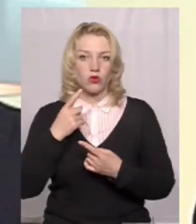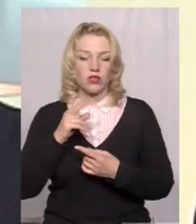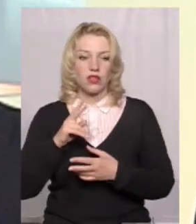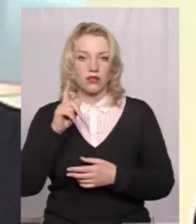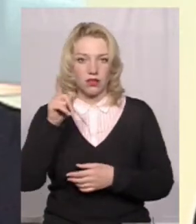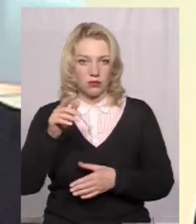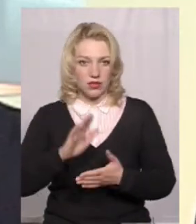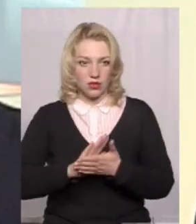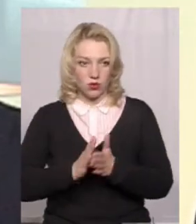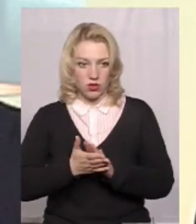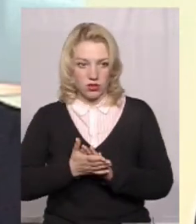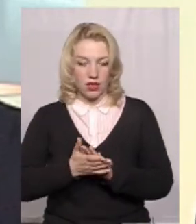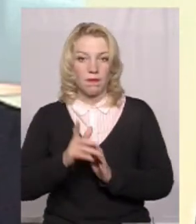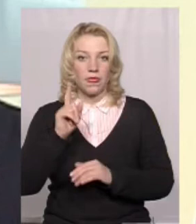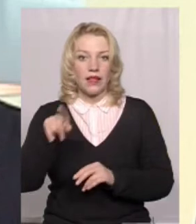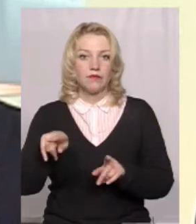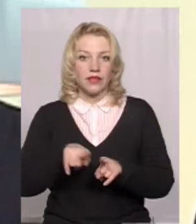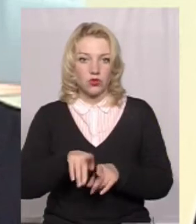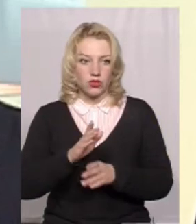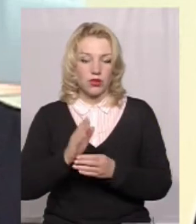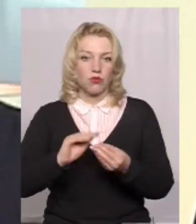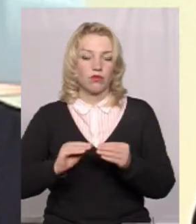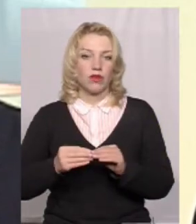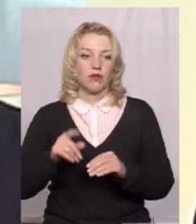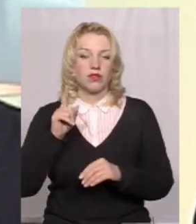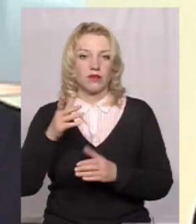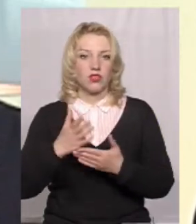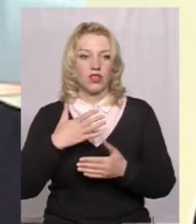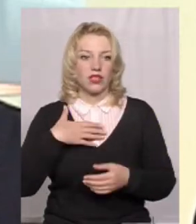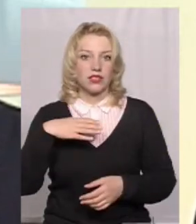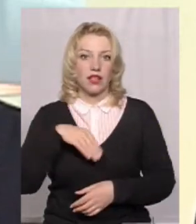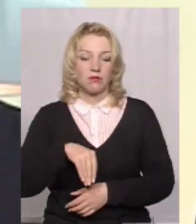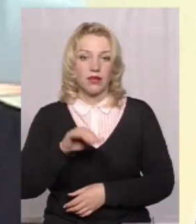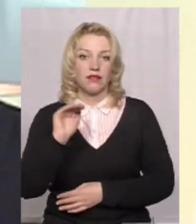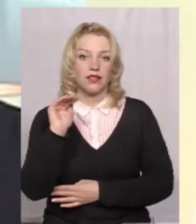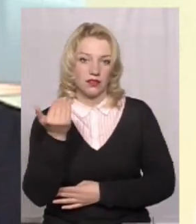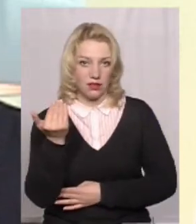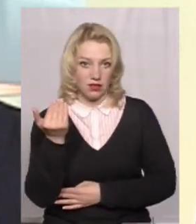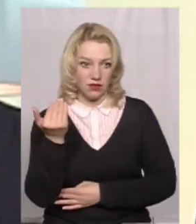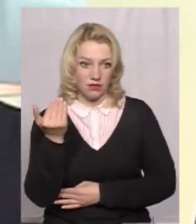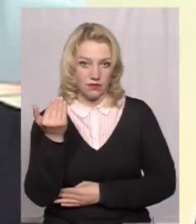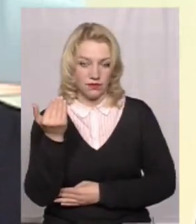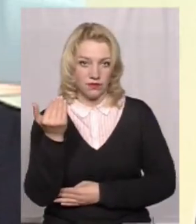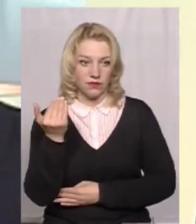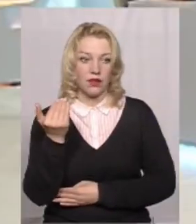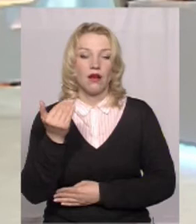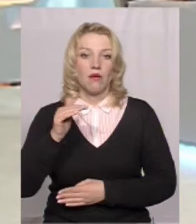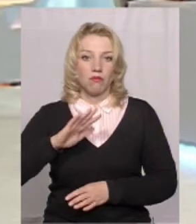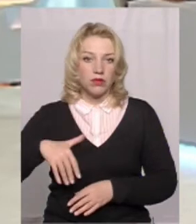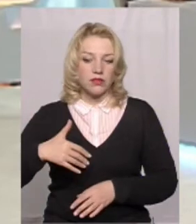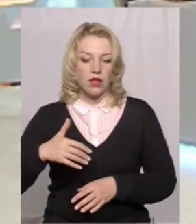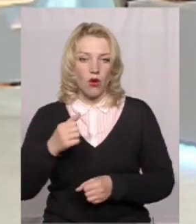як там ситуація. Там також є проблеми. І там вже є загибель дитини. От, після